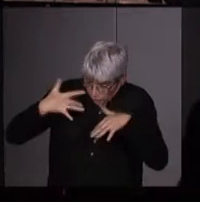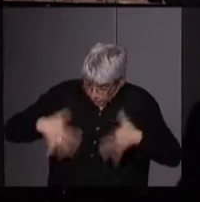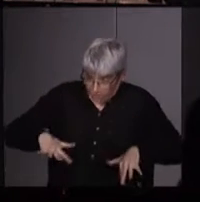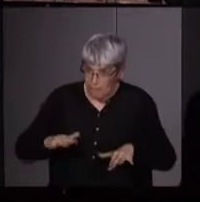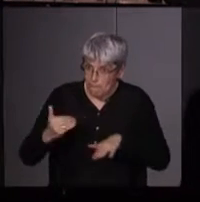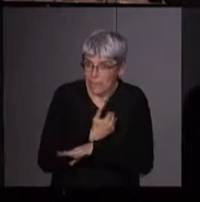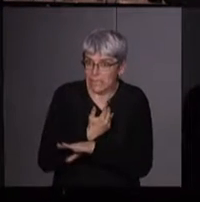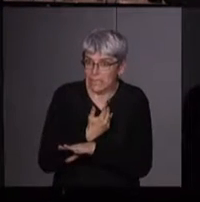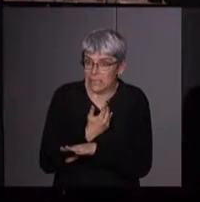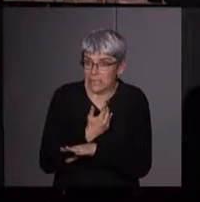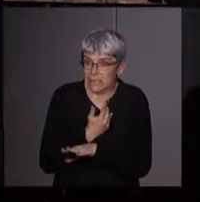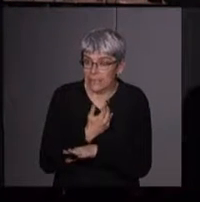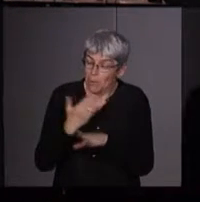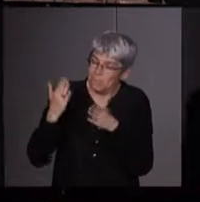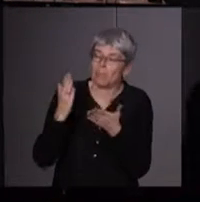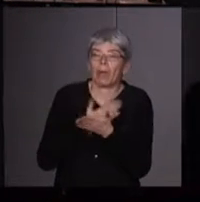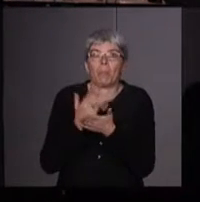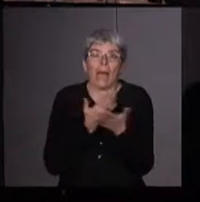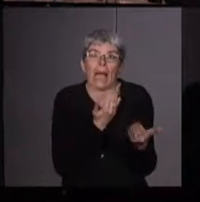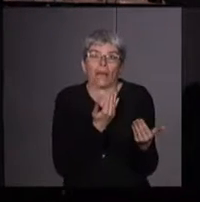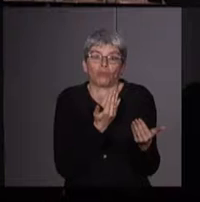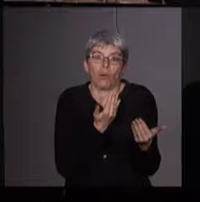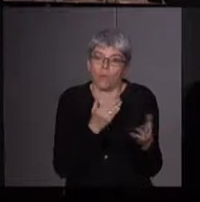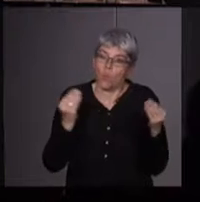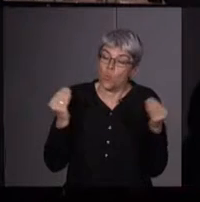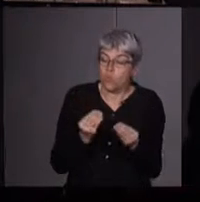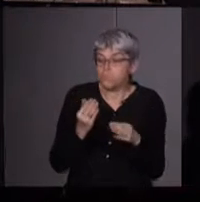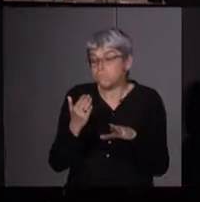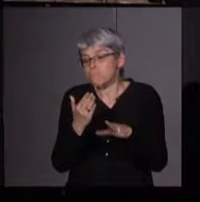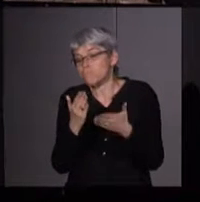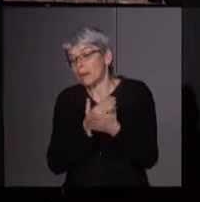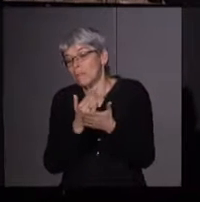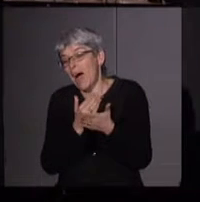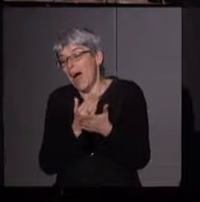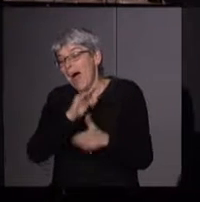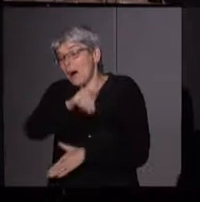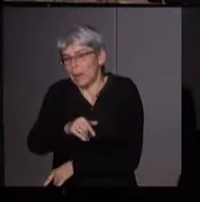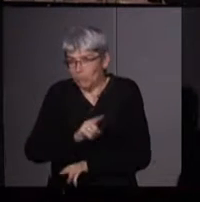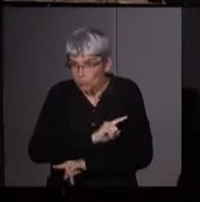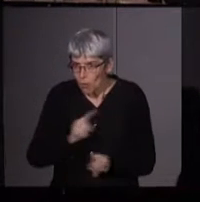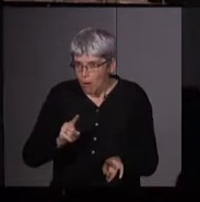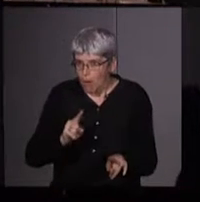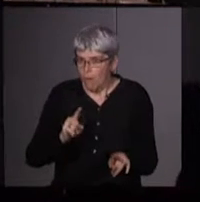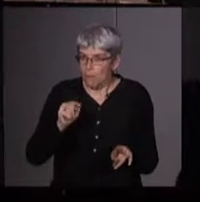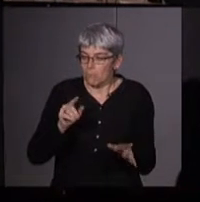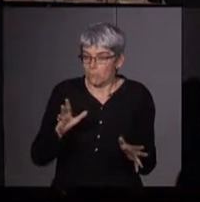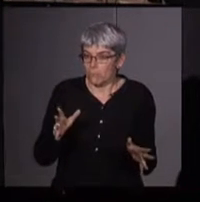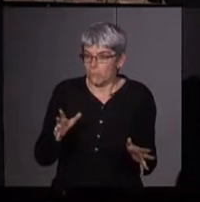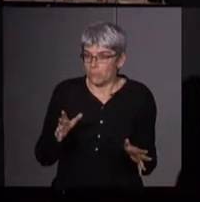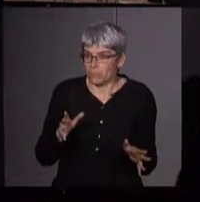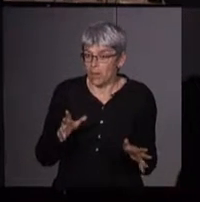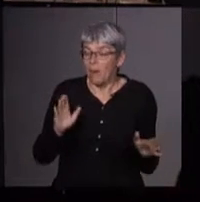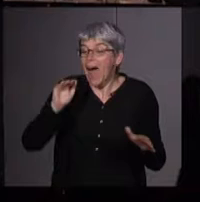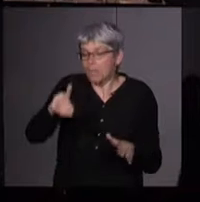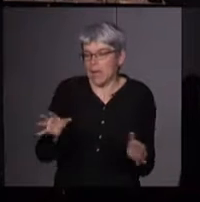Il s'agit non pas de se préparer à la catastrophe ni de préparer l'après-catastrophe. Il n'y a absolument plus d'au